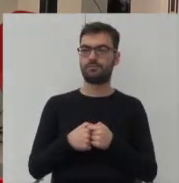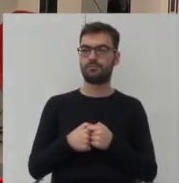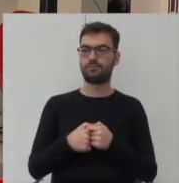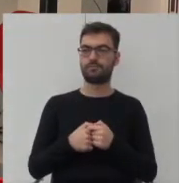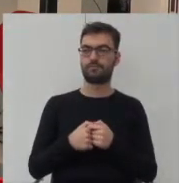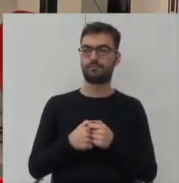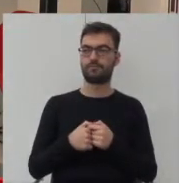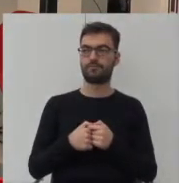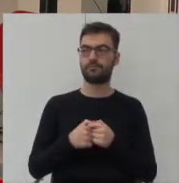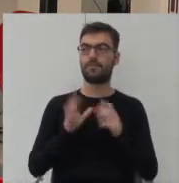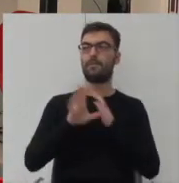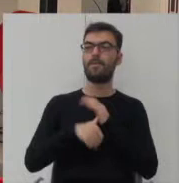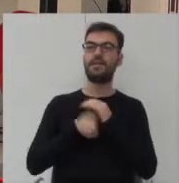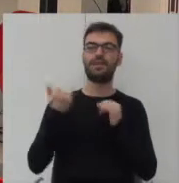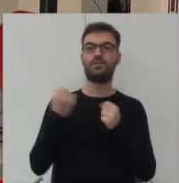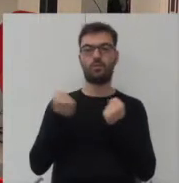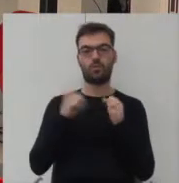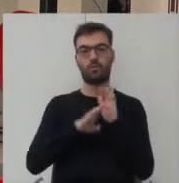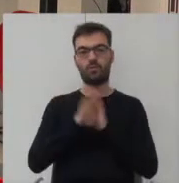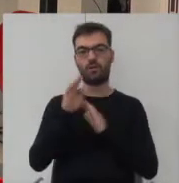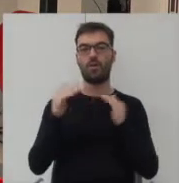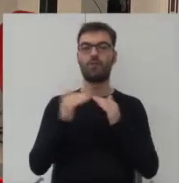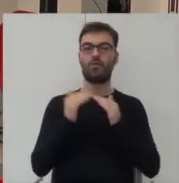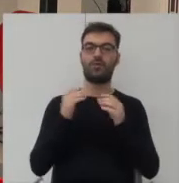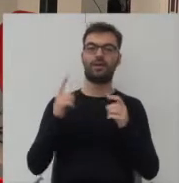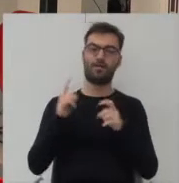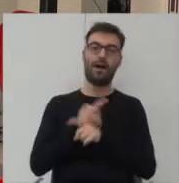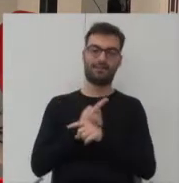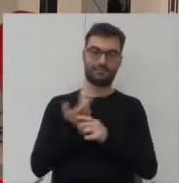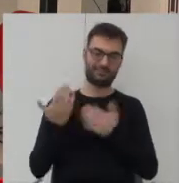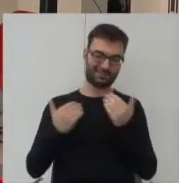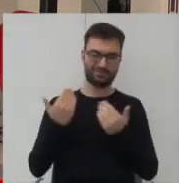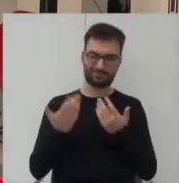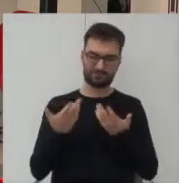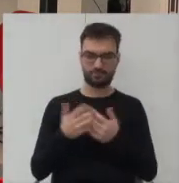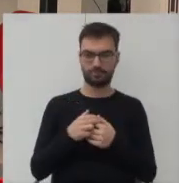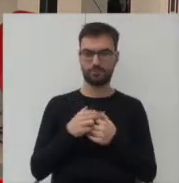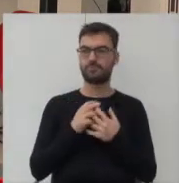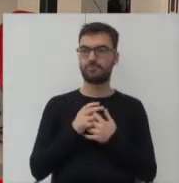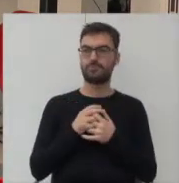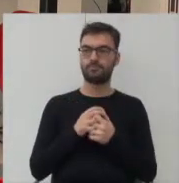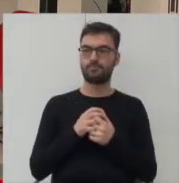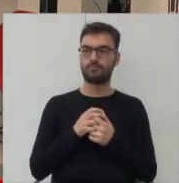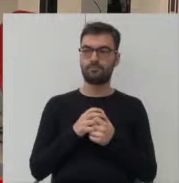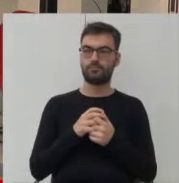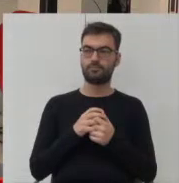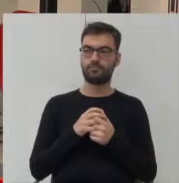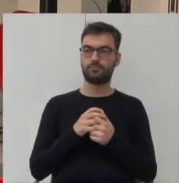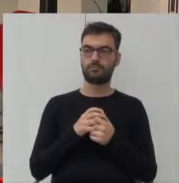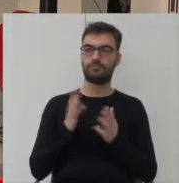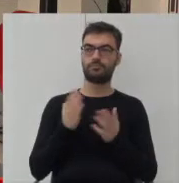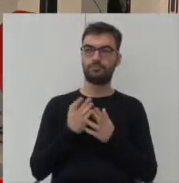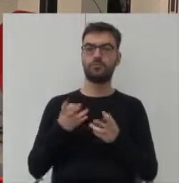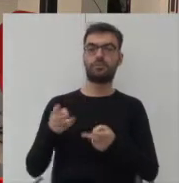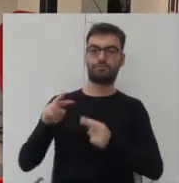że to miasta są zawsze bardziej progresywne niż kraje, w których one funkcjonują. I jak już miało przyjść kolej do